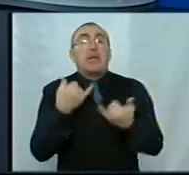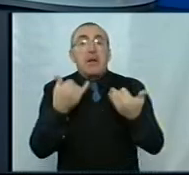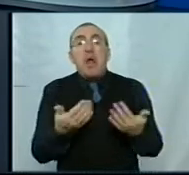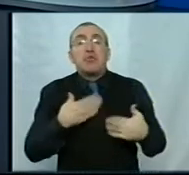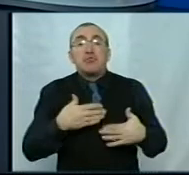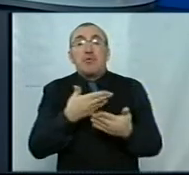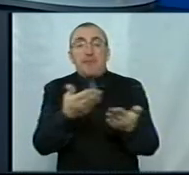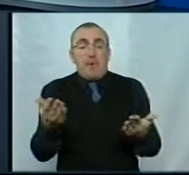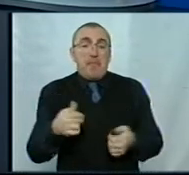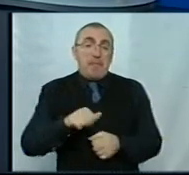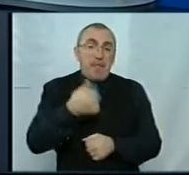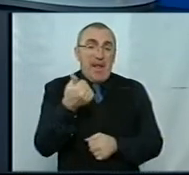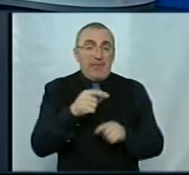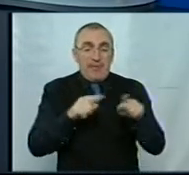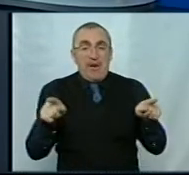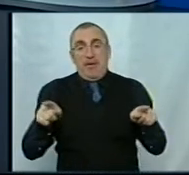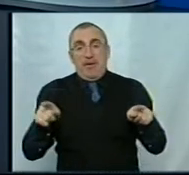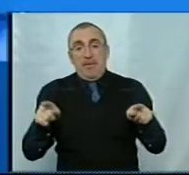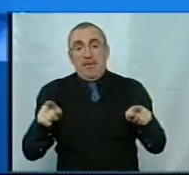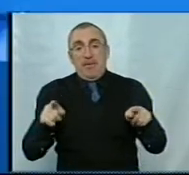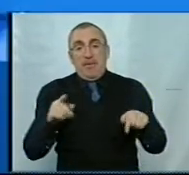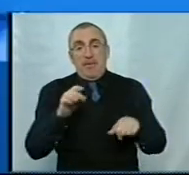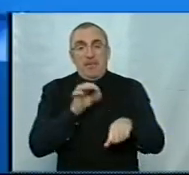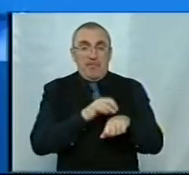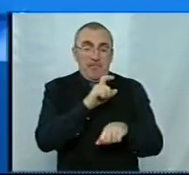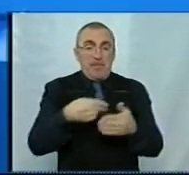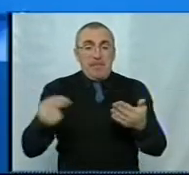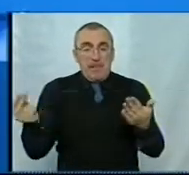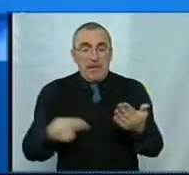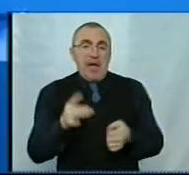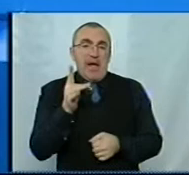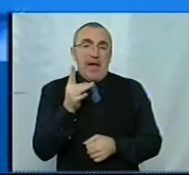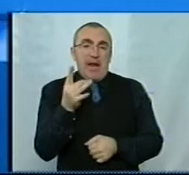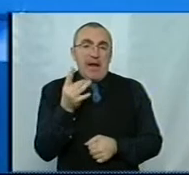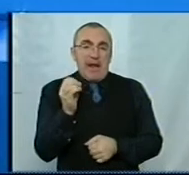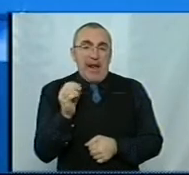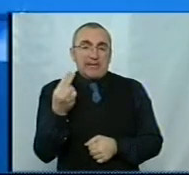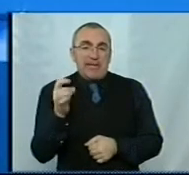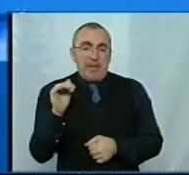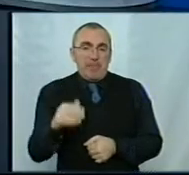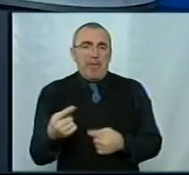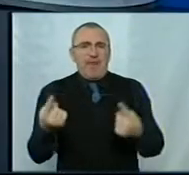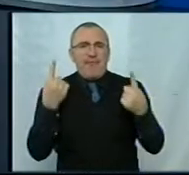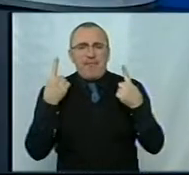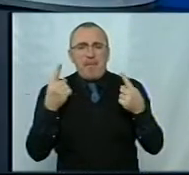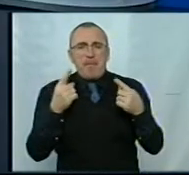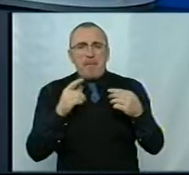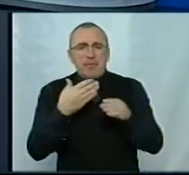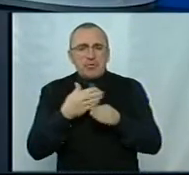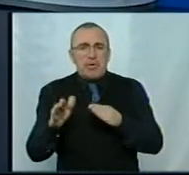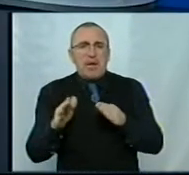це все вам? Ну, первинка, і ми розуміємо, пацієнти розуміють. Тому що це підписуються рецепти там. частина величезного процесу. В